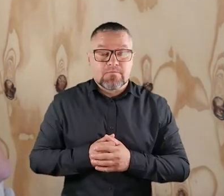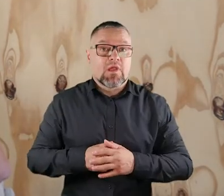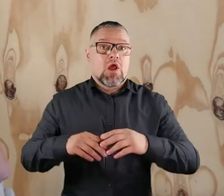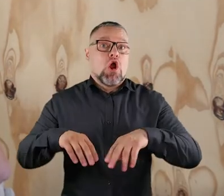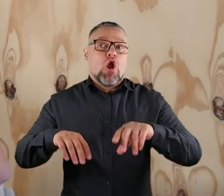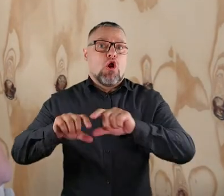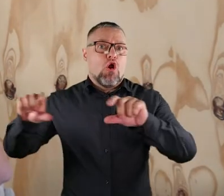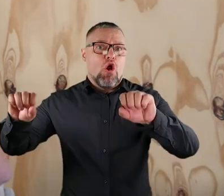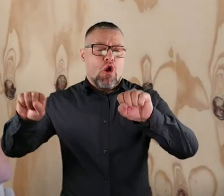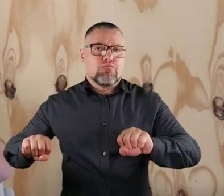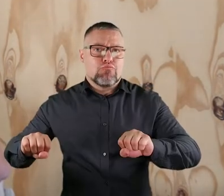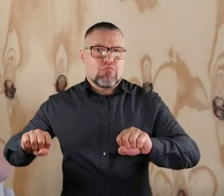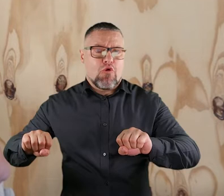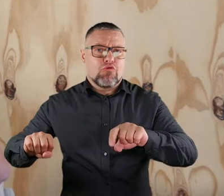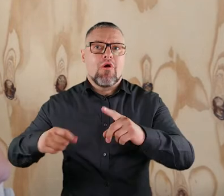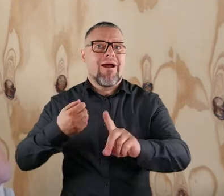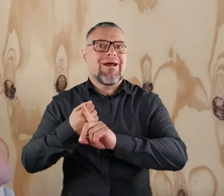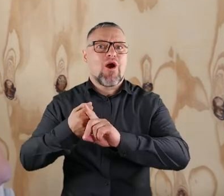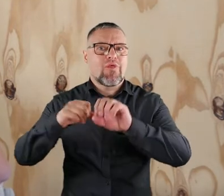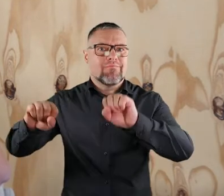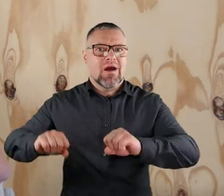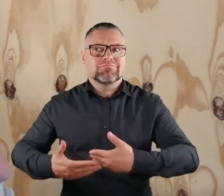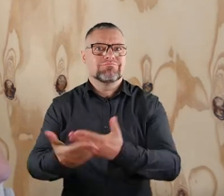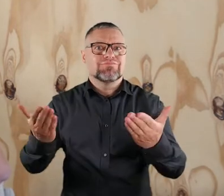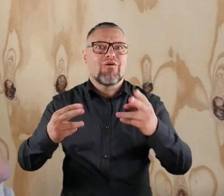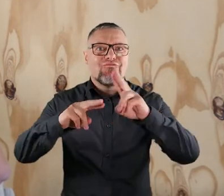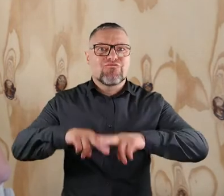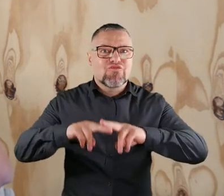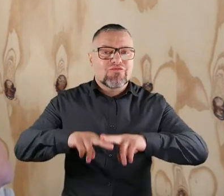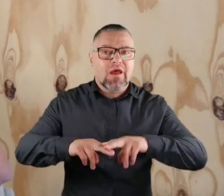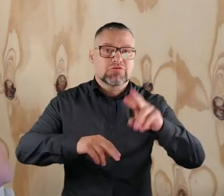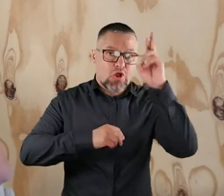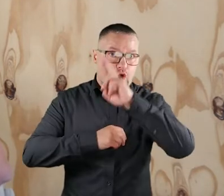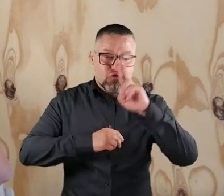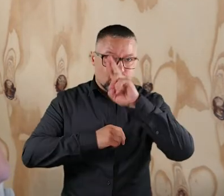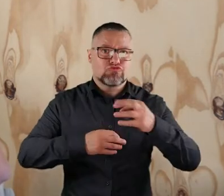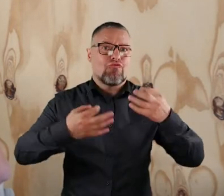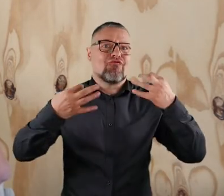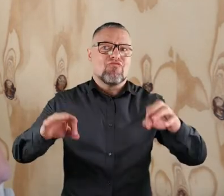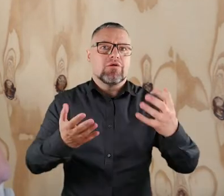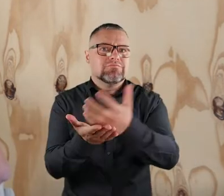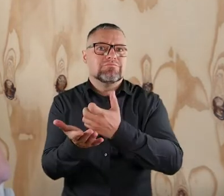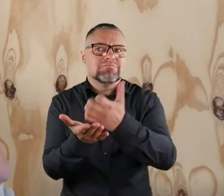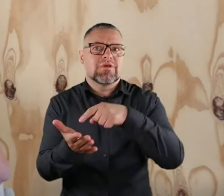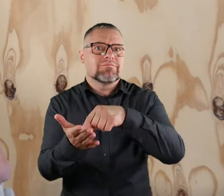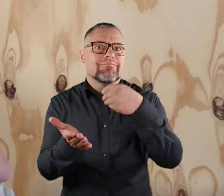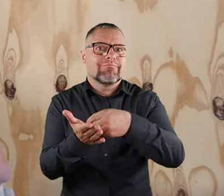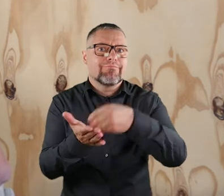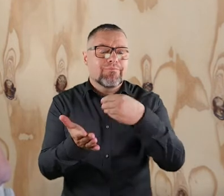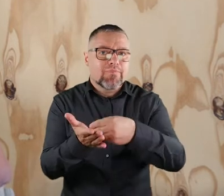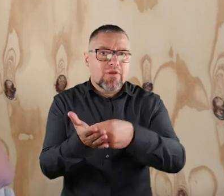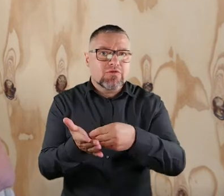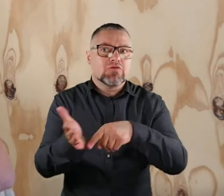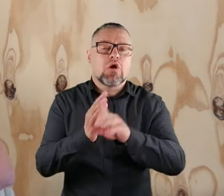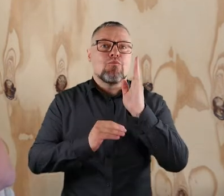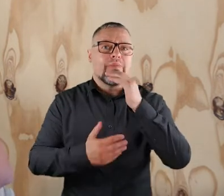Subkonto jest to zatem rachunek bankowy udostępniany przez Fundację, na którym rodzice mogą gromadzić środki